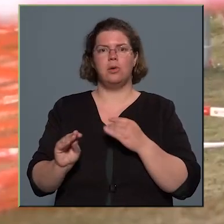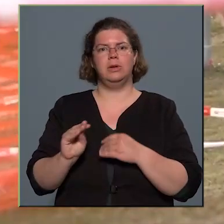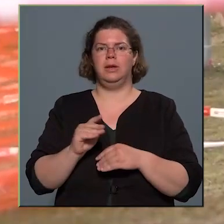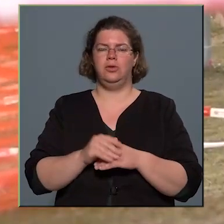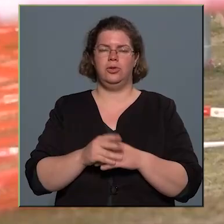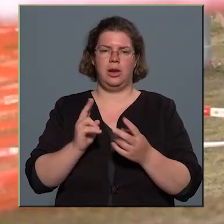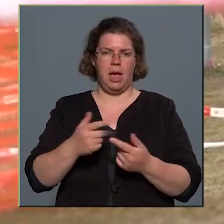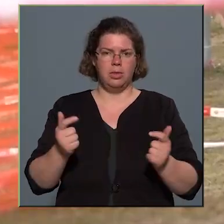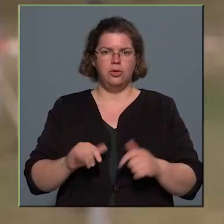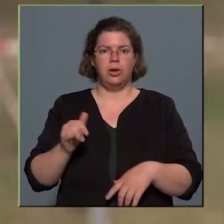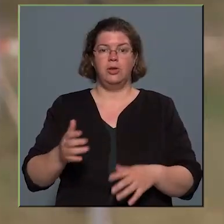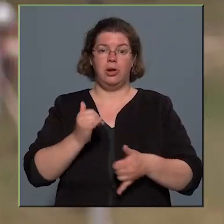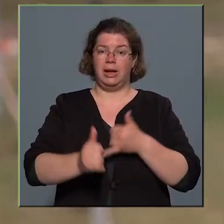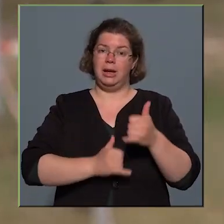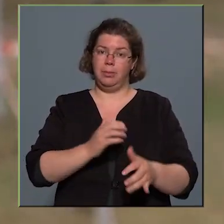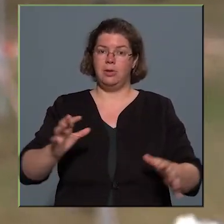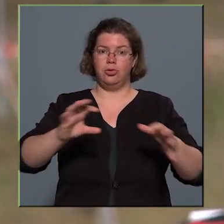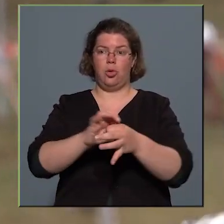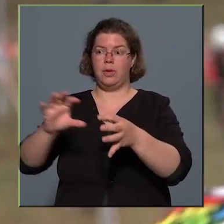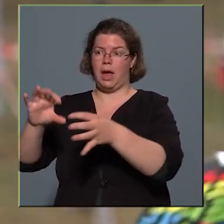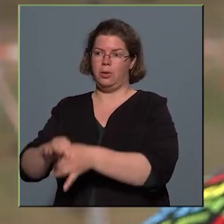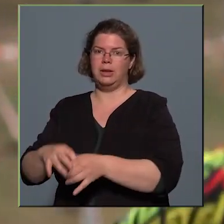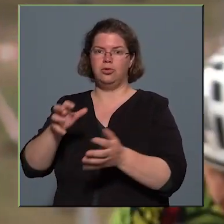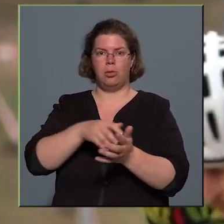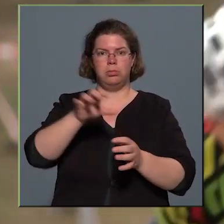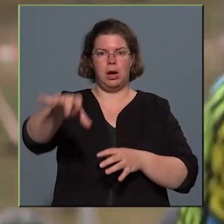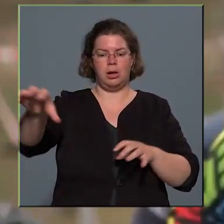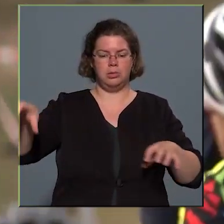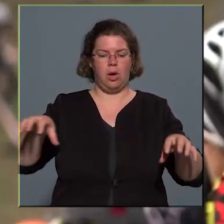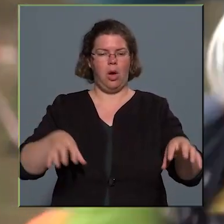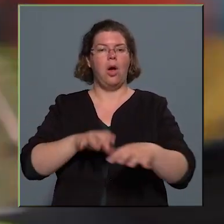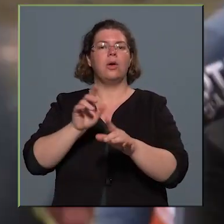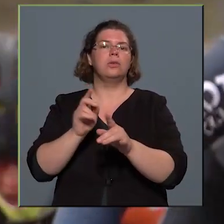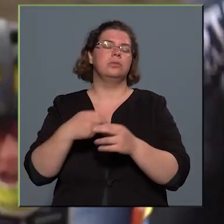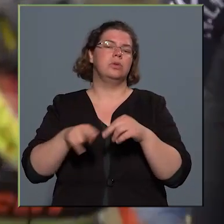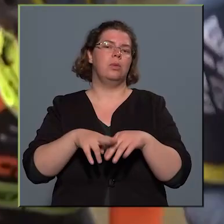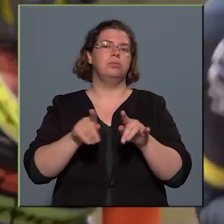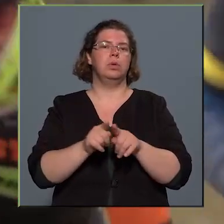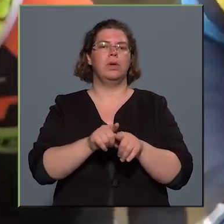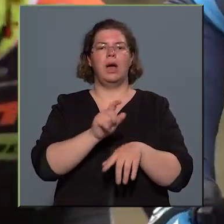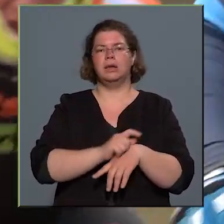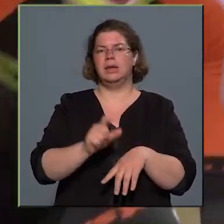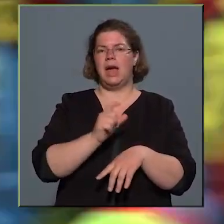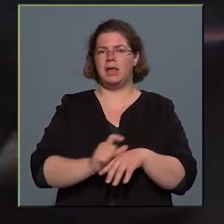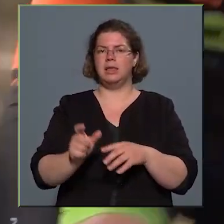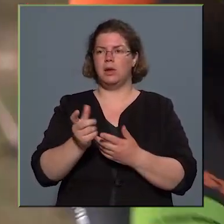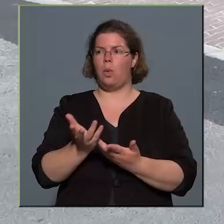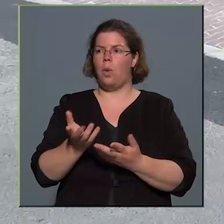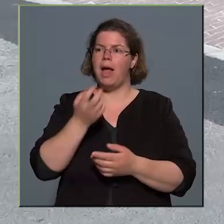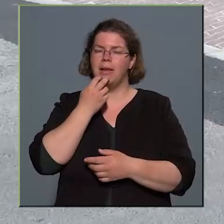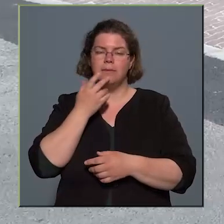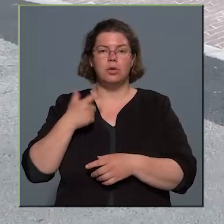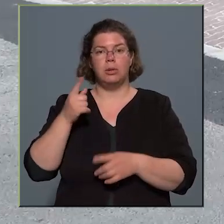kerékpáros összekötése nagyon fontos, illetve több olyan hiányzó hálózati jelen volt, amelyet most pótolni tudunk.